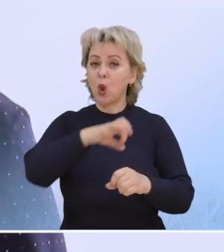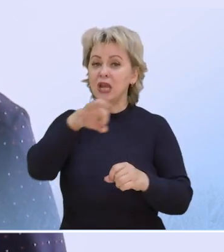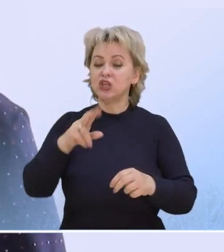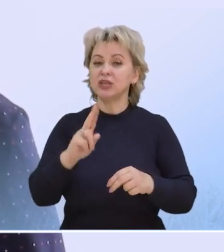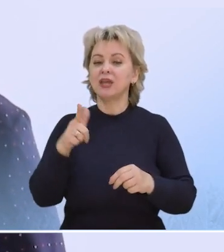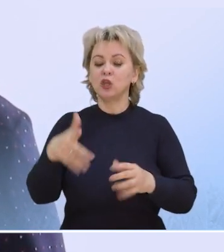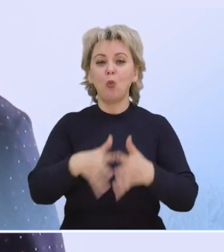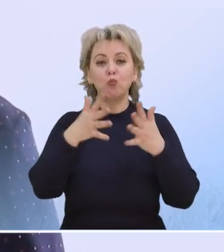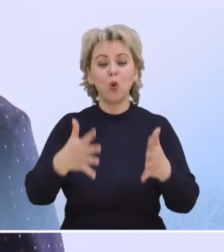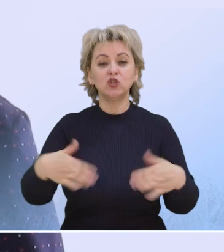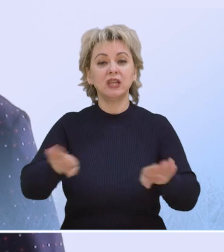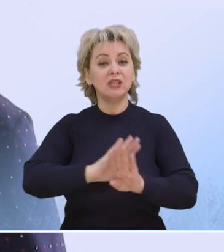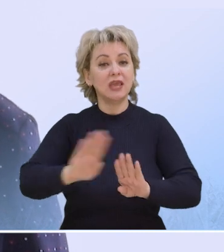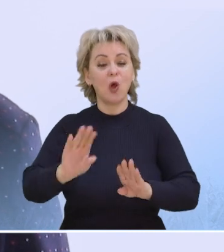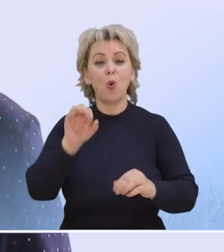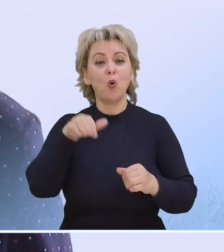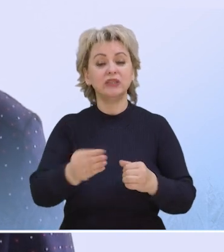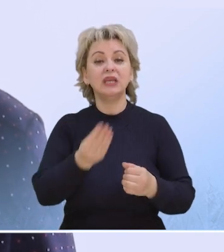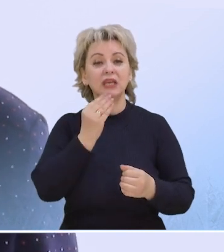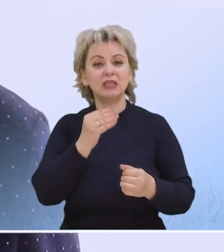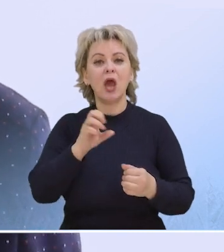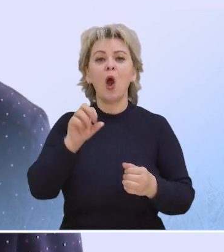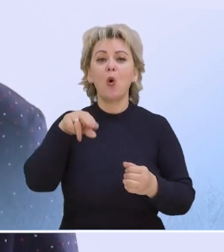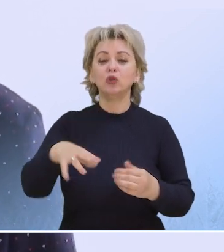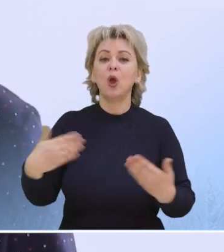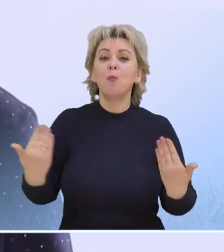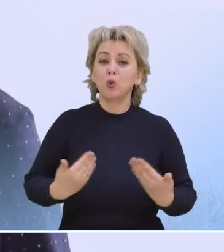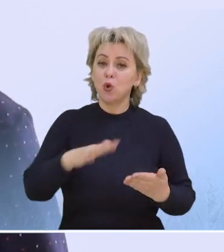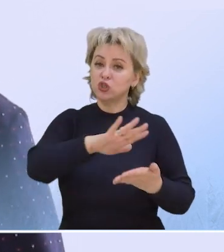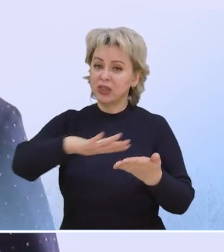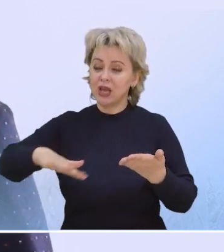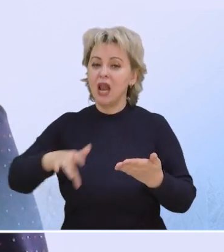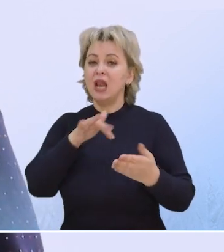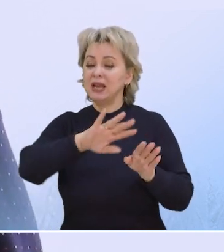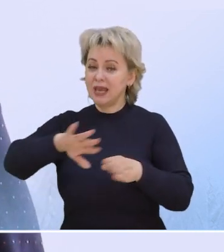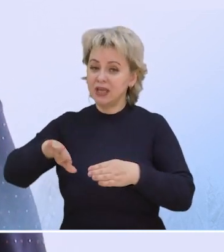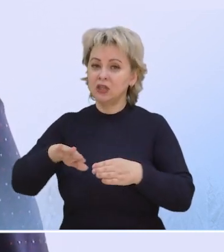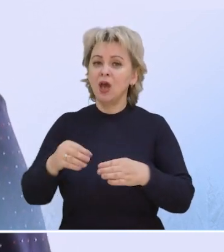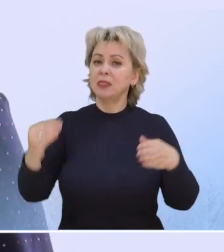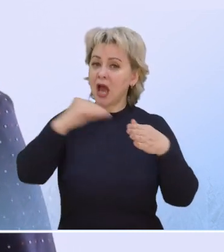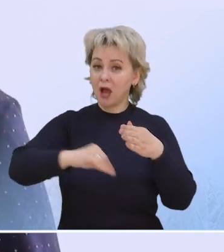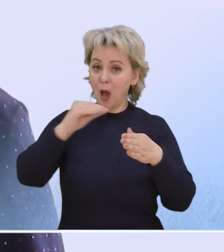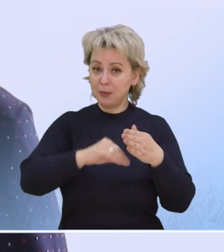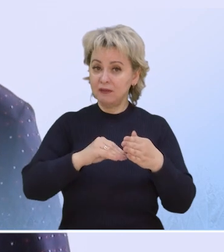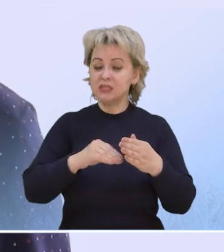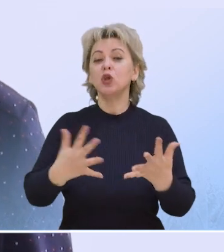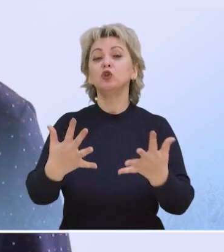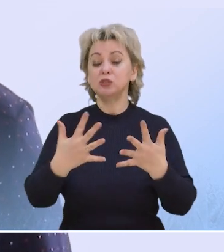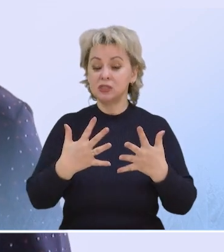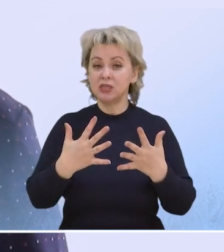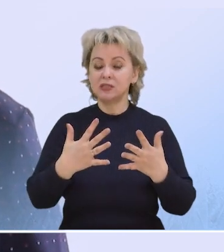лишние килограммы больше все-таки не от еды, а от прожитых лет накапливаются. И, естественно,